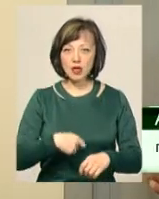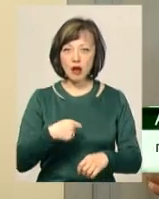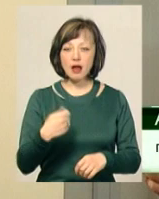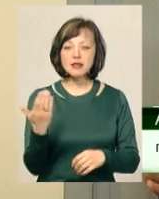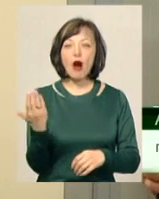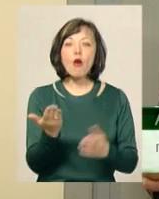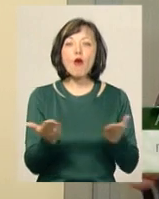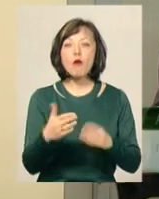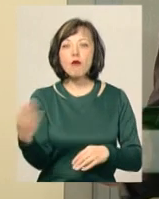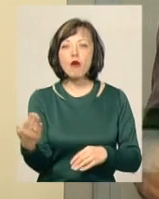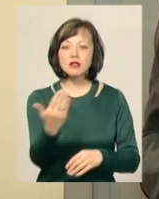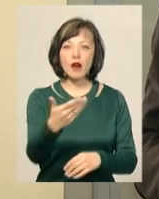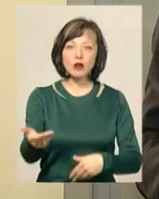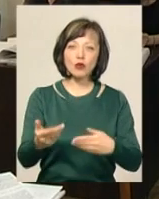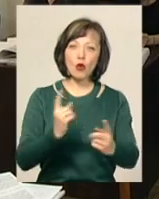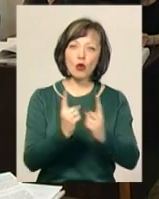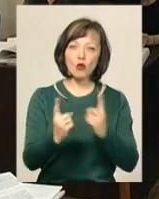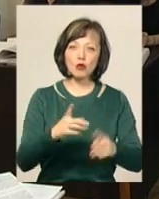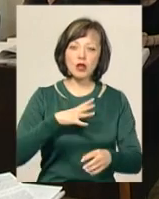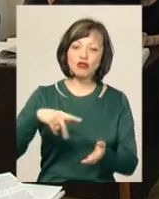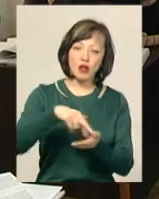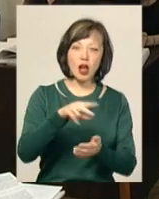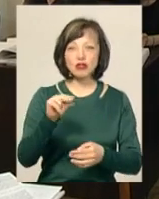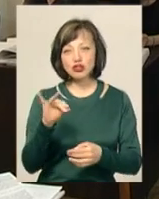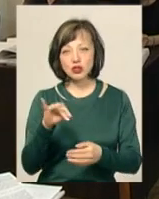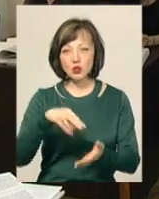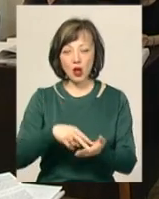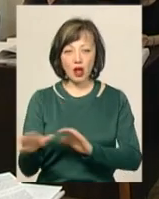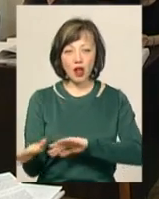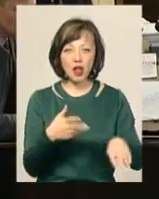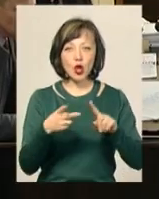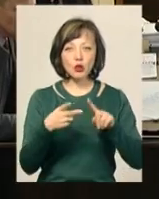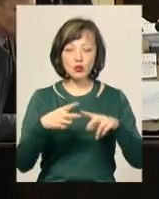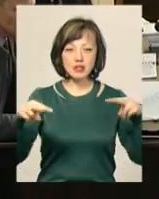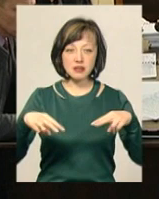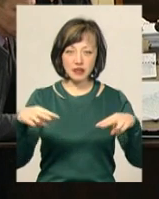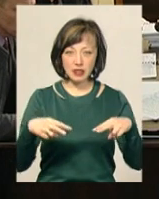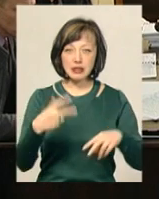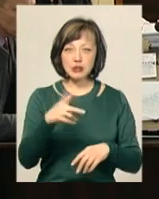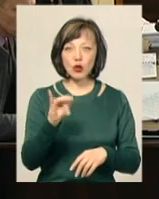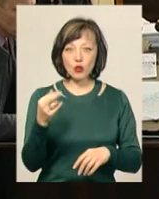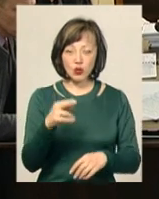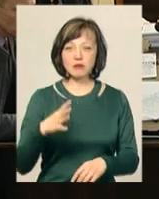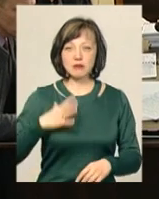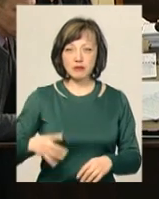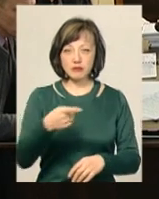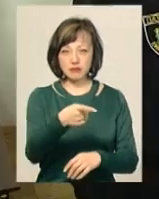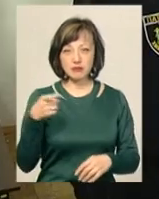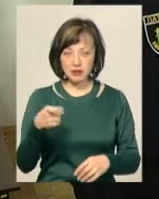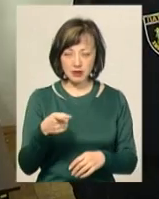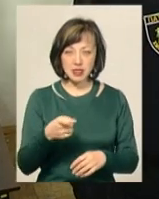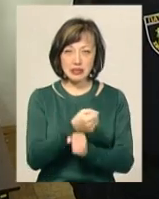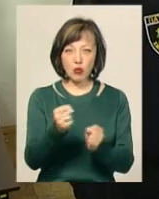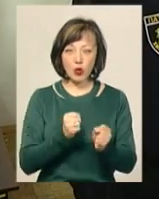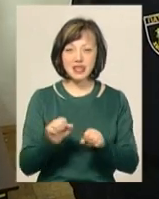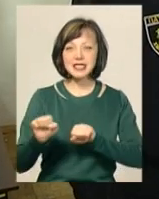руху йшла чи стояла? Другий свідок – це поліцейський, котрому 30 грудня також довелося відкрити вогонь із табельної зброї.